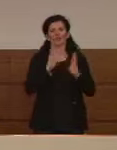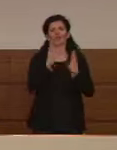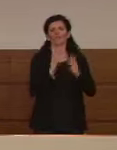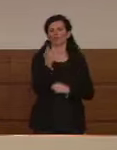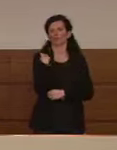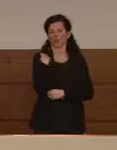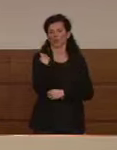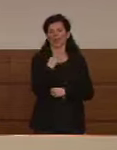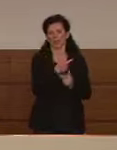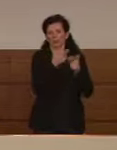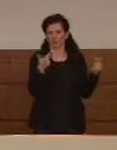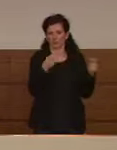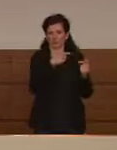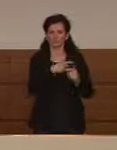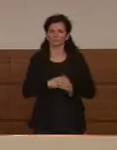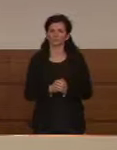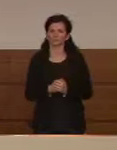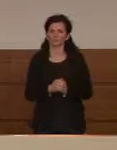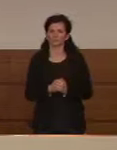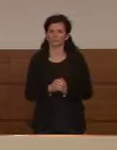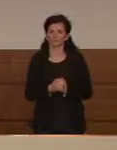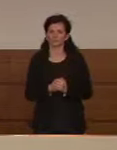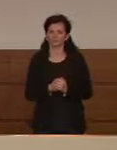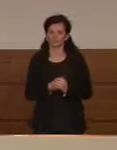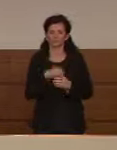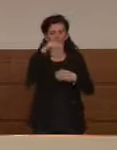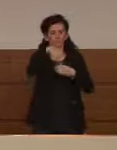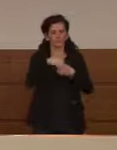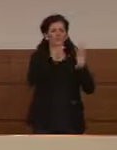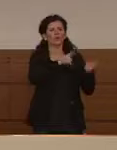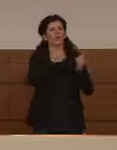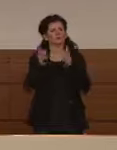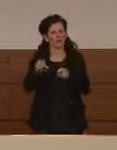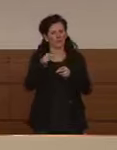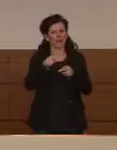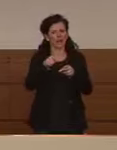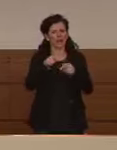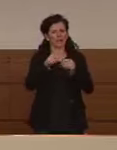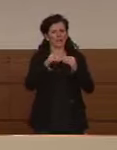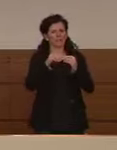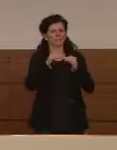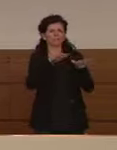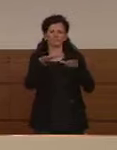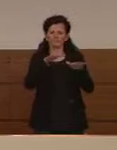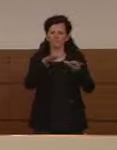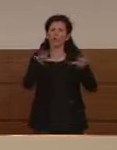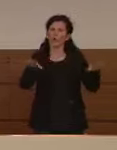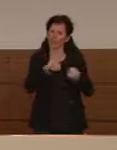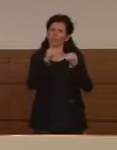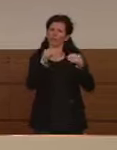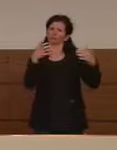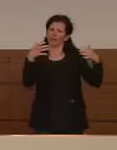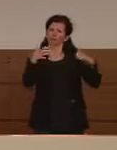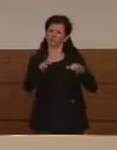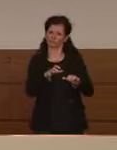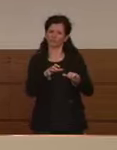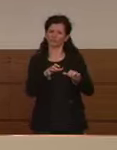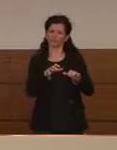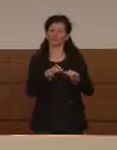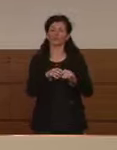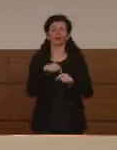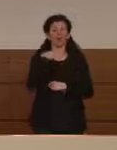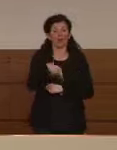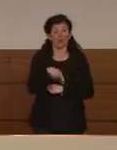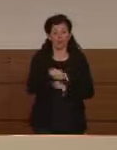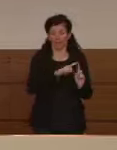Prosegue il calo della pressione sulle strutture ospedaliere, iniziata circa una settimana fa. Ad oggi i